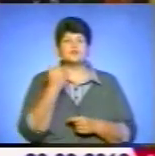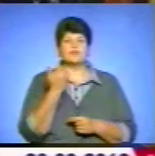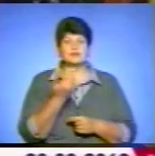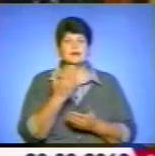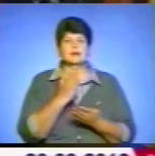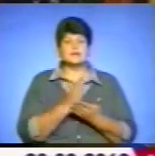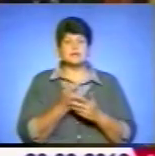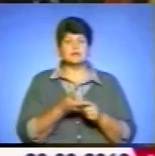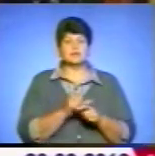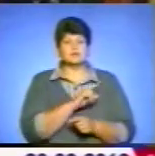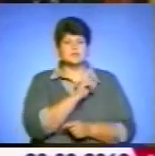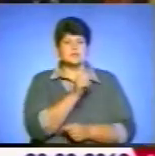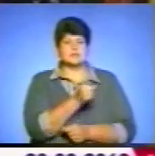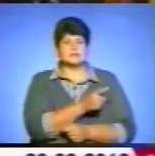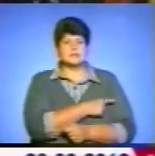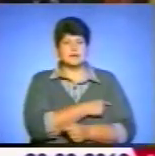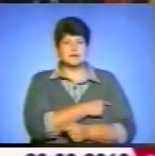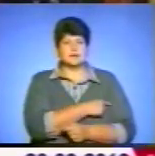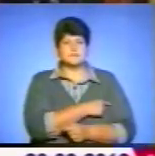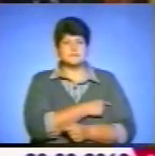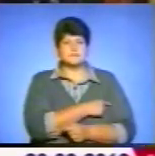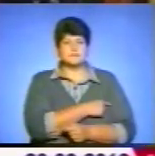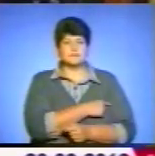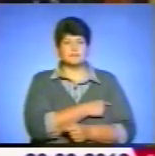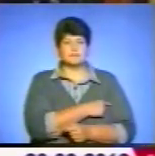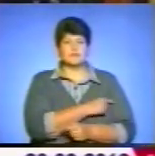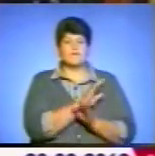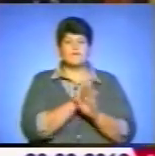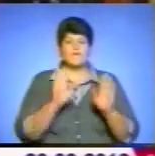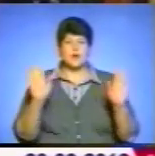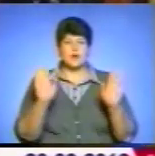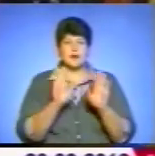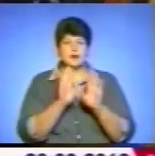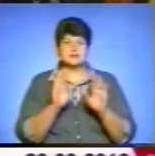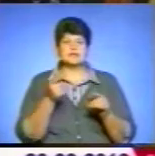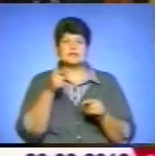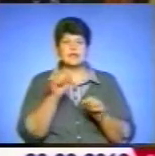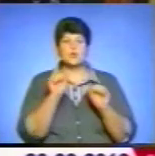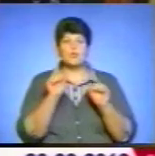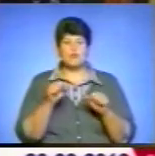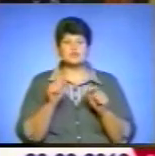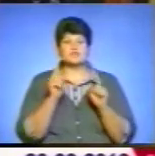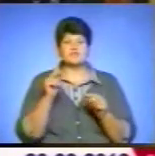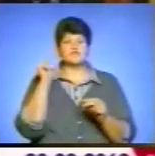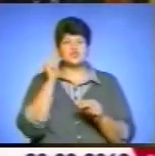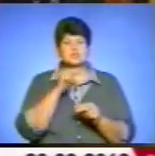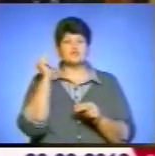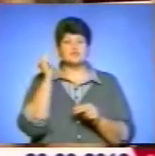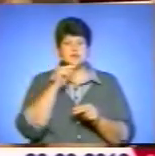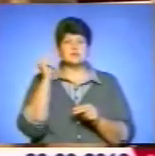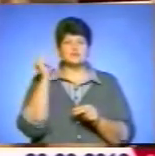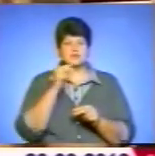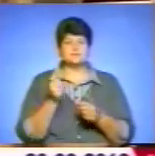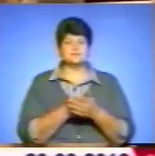надзвичайно сильна і потужна вокалістка і нею можна тільки вчитися і добиватися.